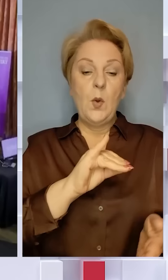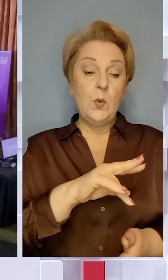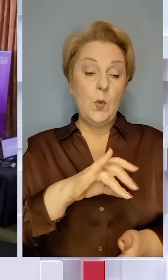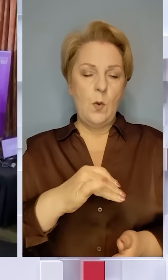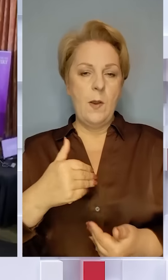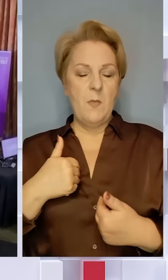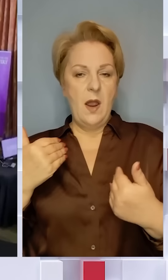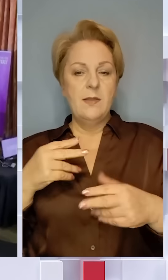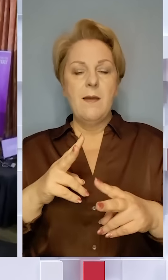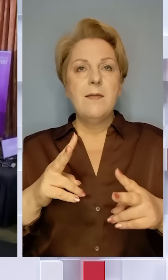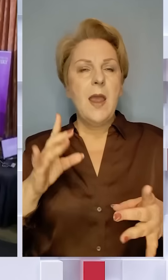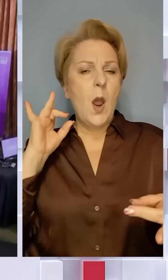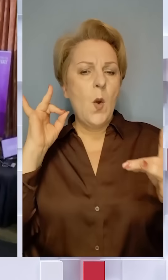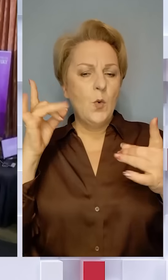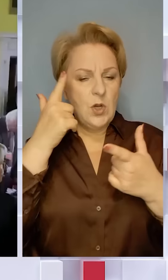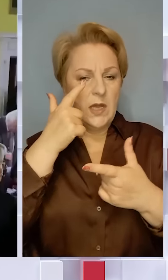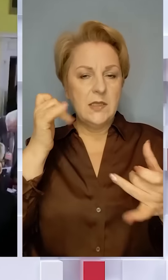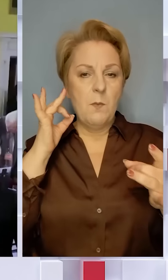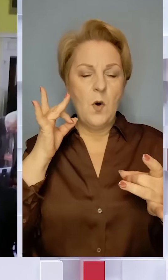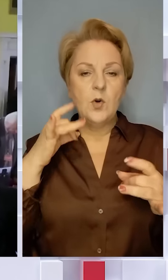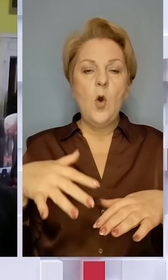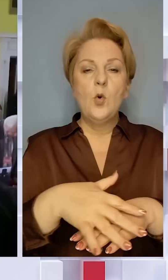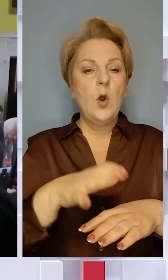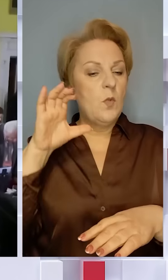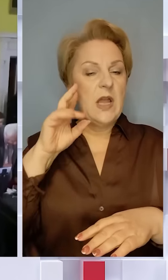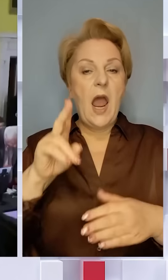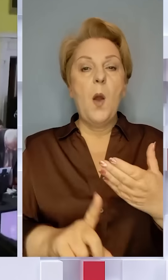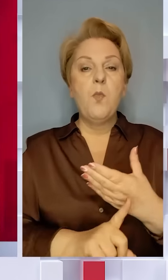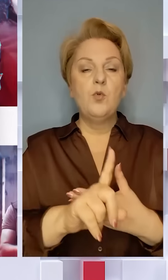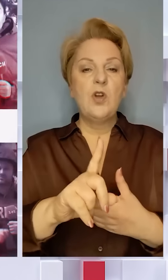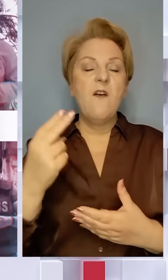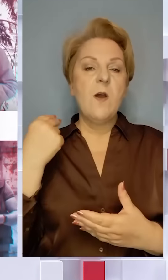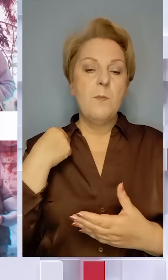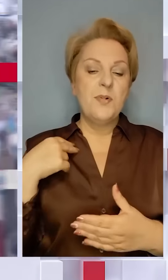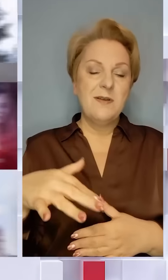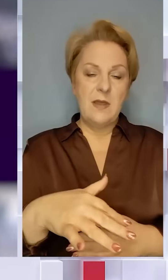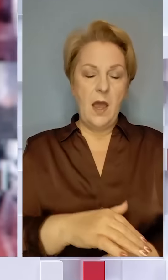на мене. Які ще гучні заяви пролунали на громадських слуханнях, які почалися у Британії?